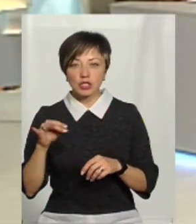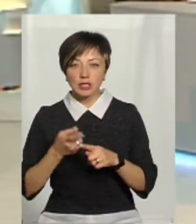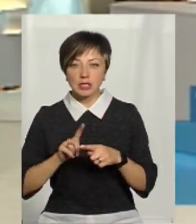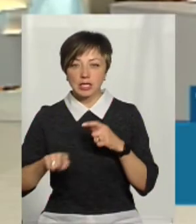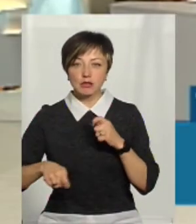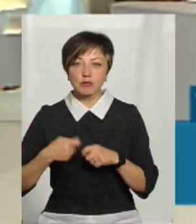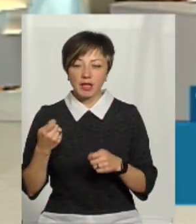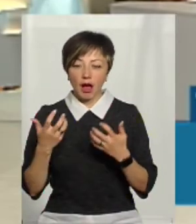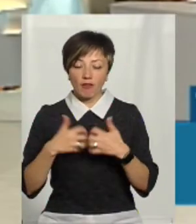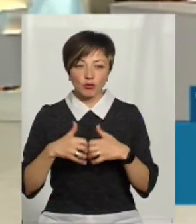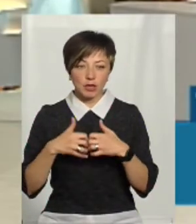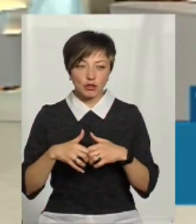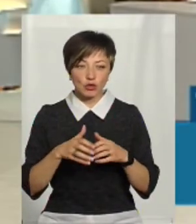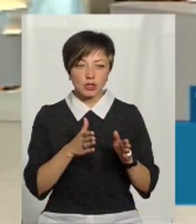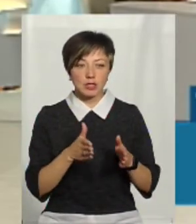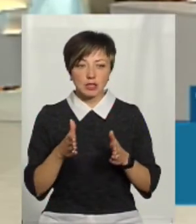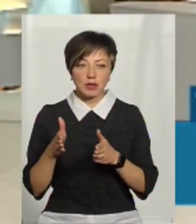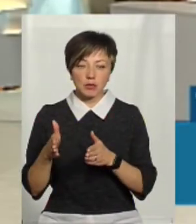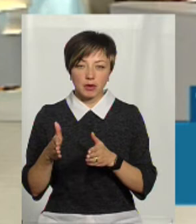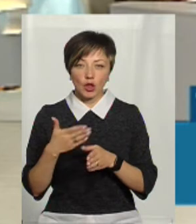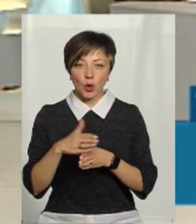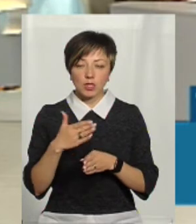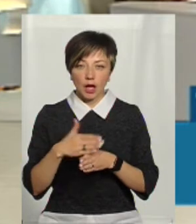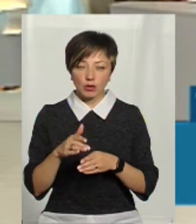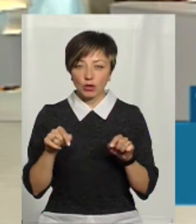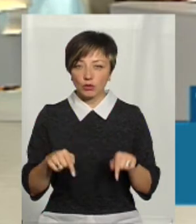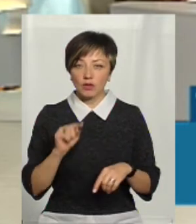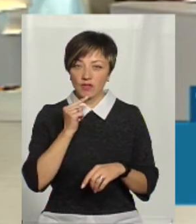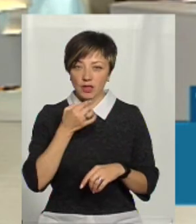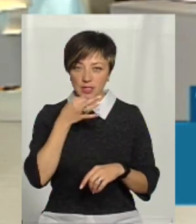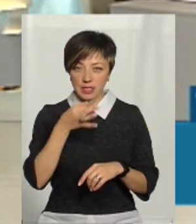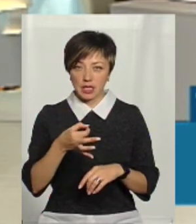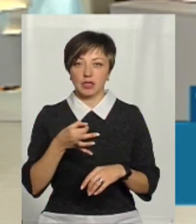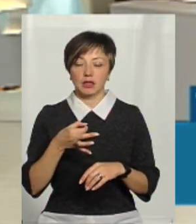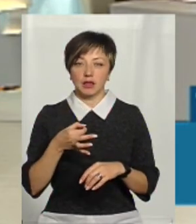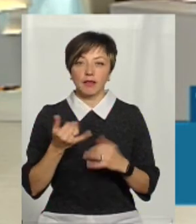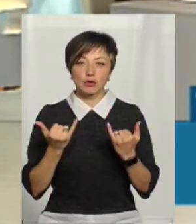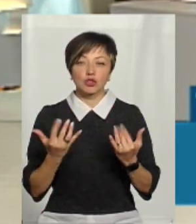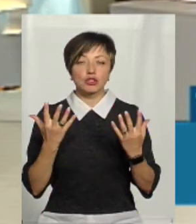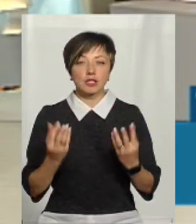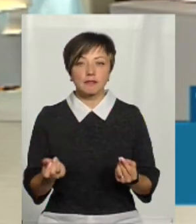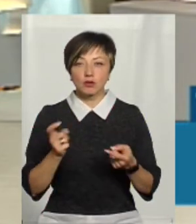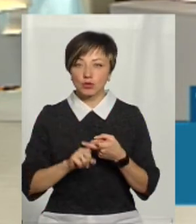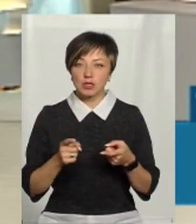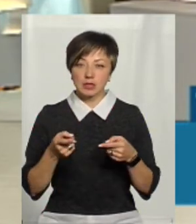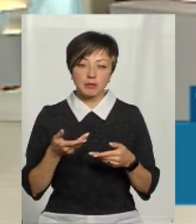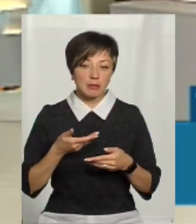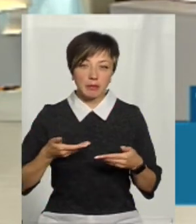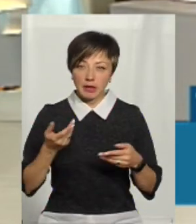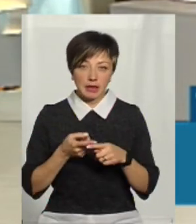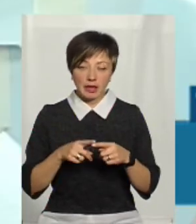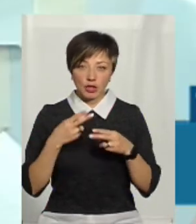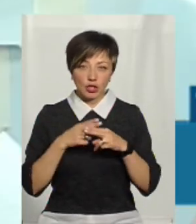збій в роботі автоматичного дозатора? Тут важко сказати на сьогоднішній день, в зв'язку з тим, що ми не є